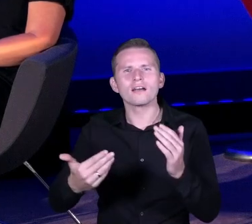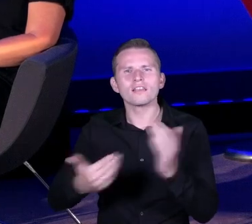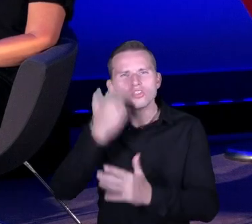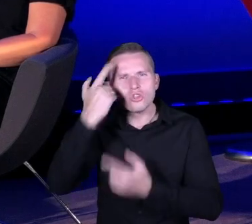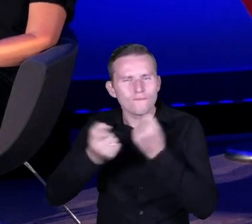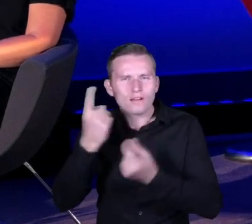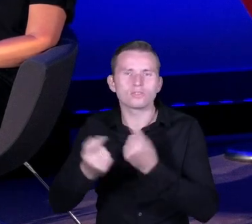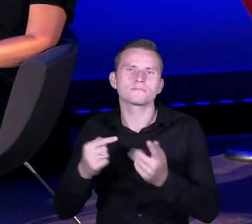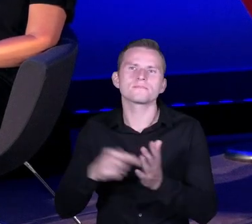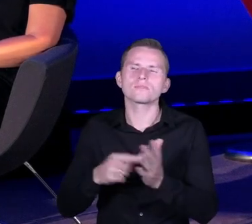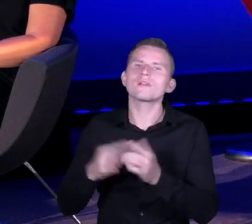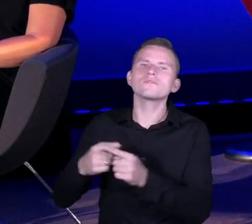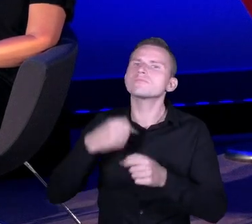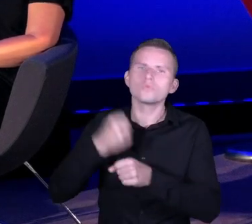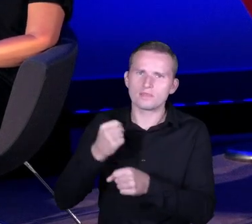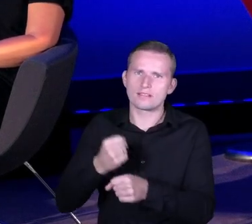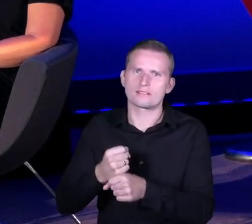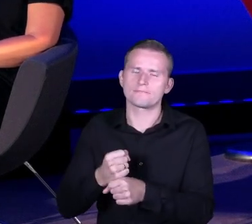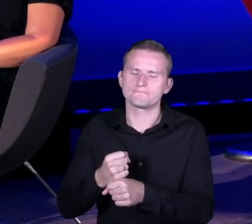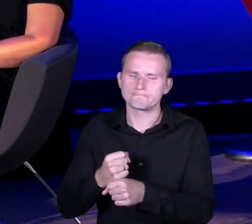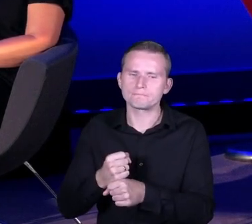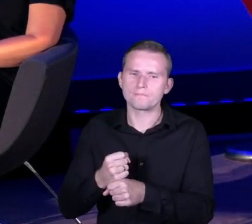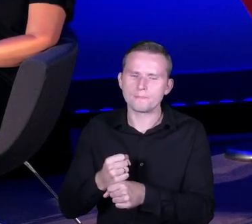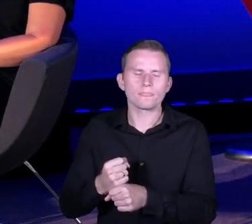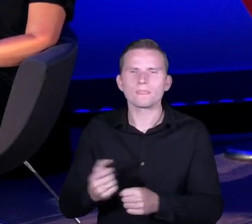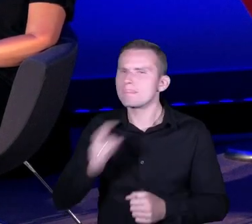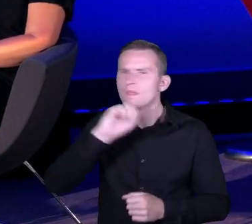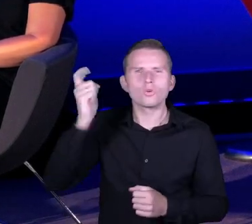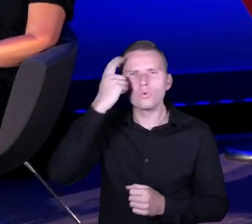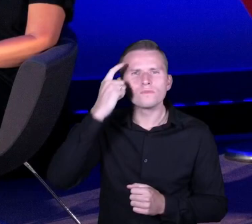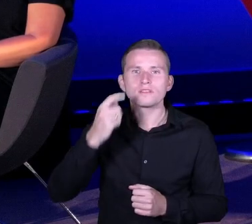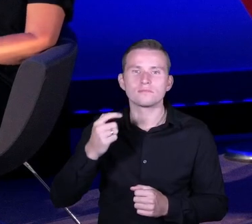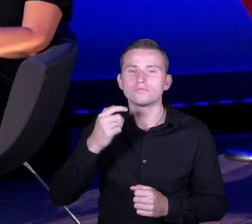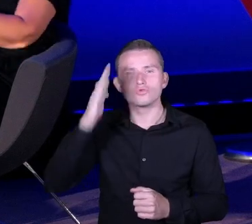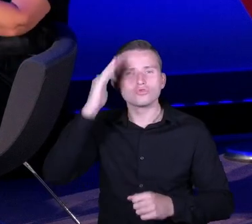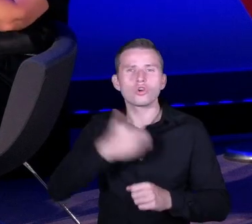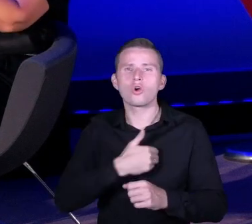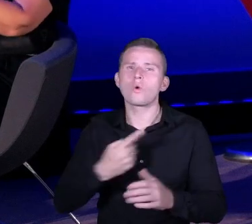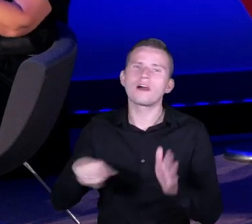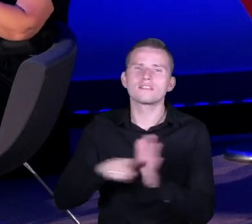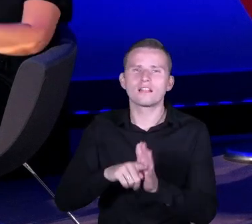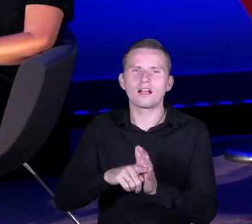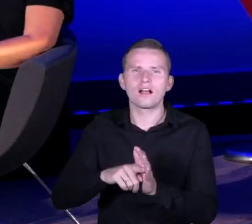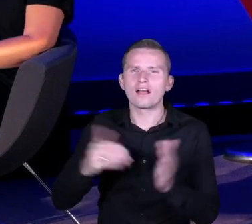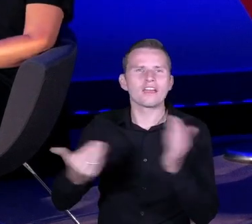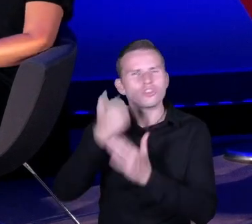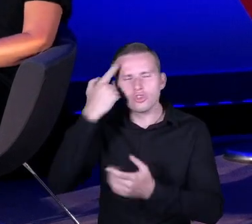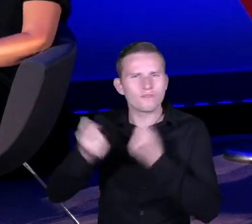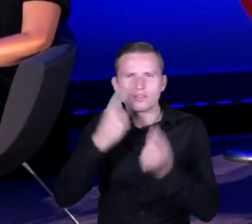to, co jest chyba takim głównym wnioskiem, czy też takim głównym sukcesem, jeśli mówimy o Szkole dla Innowatora, oprócz Lukasa i Spencer oczywiście,